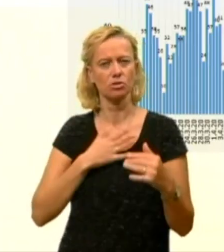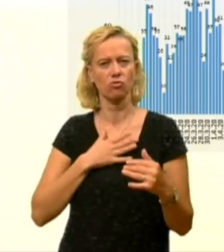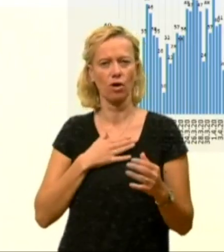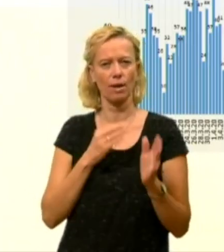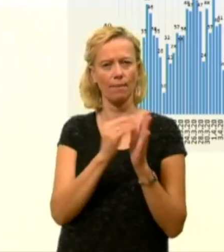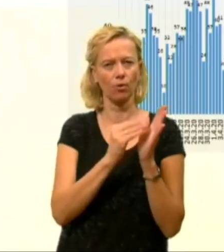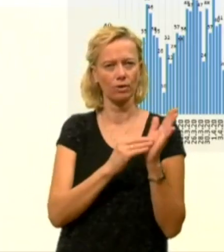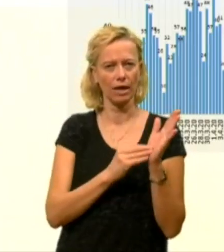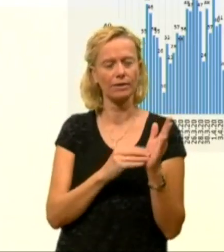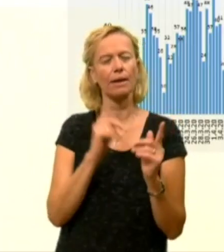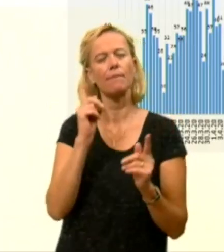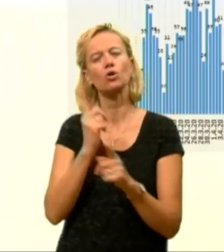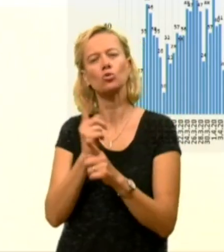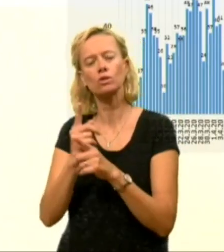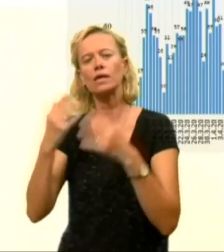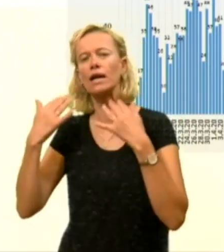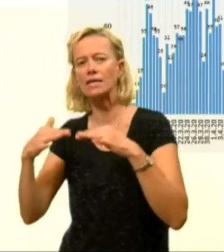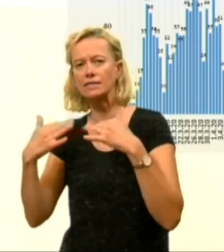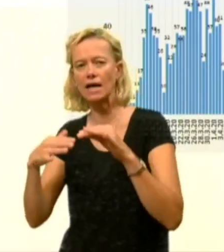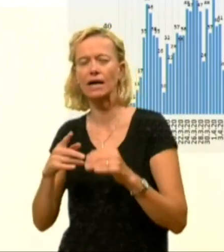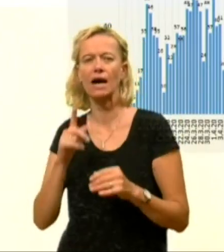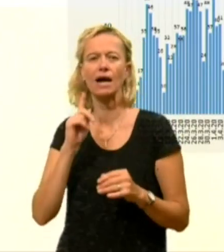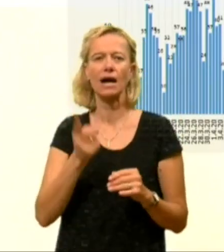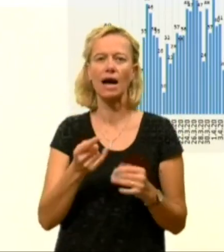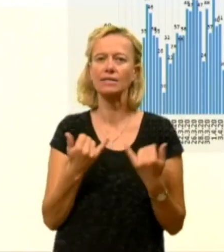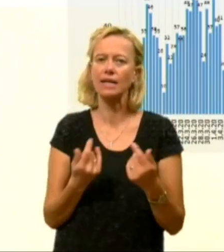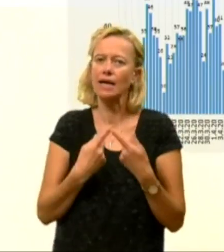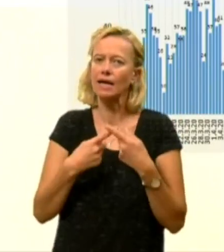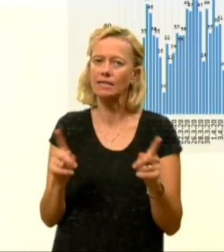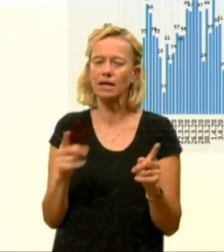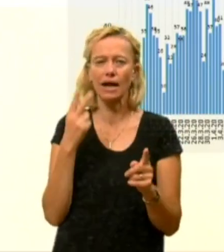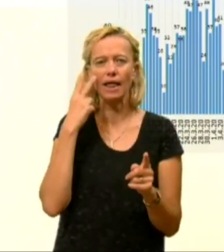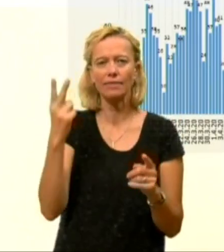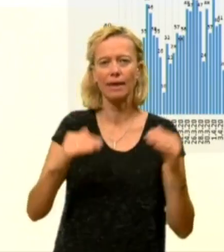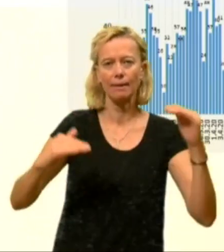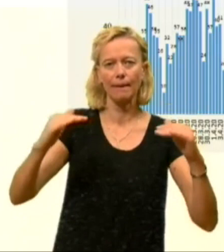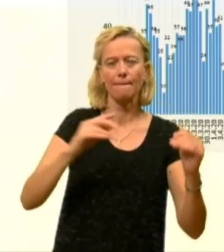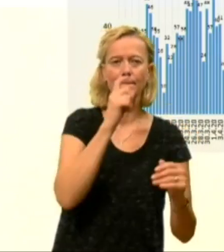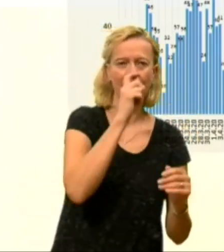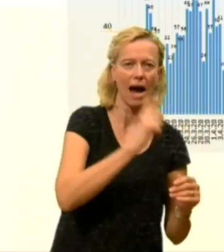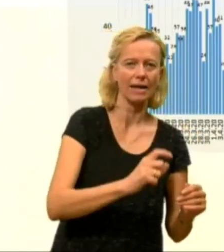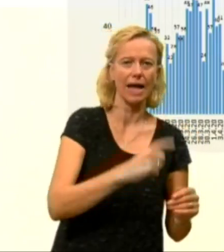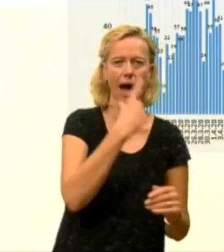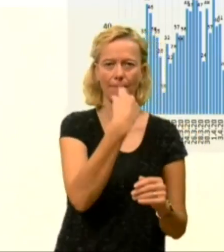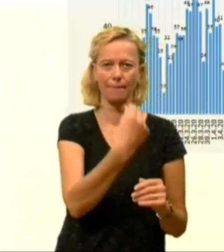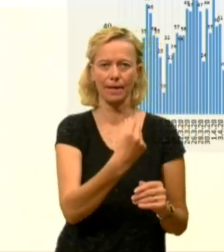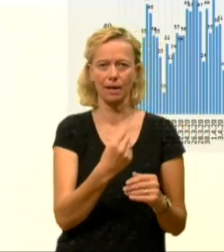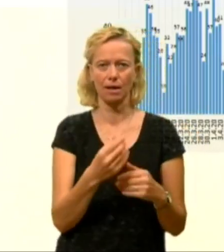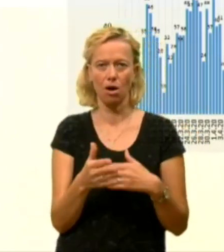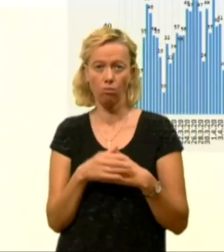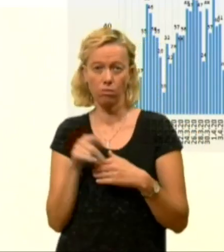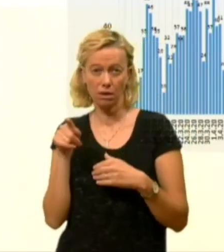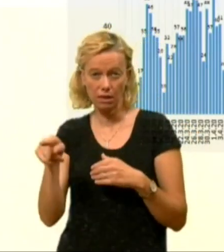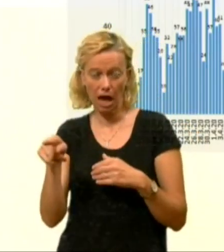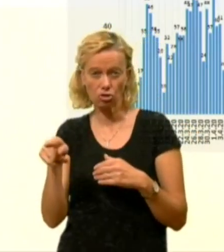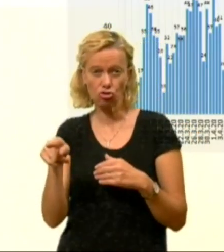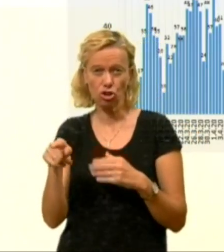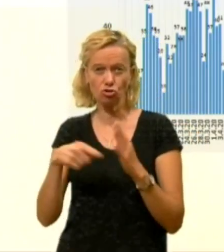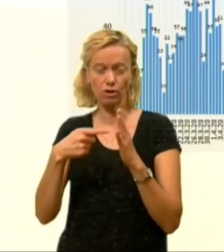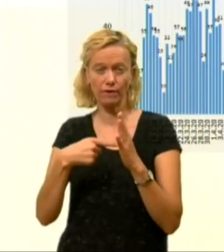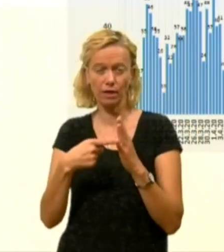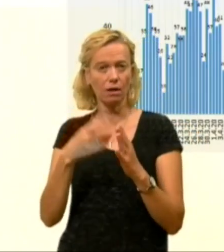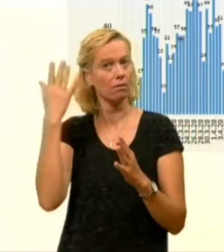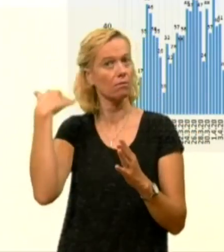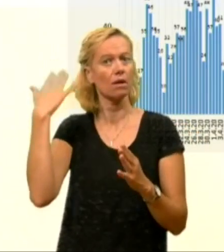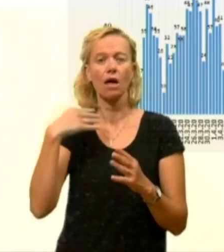ampak da gremo v interpretaciji, kaj je zdaj različno glede na marec, glede na april, kjer v tašnjih številkah je bila država zaprta, vse